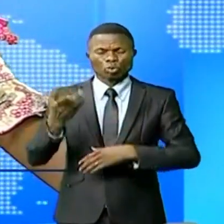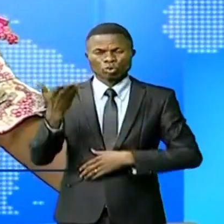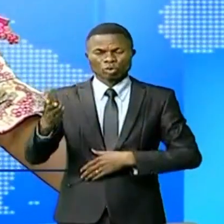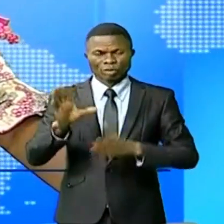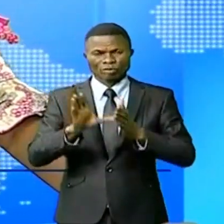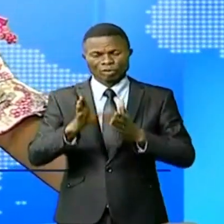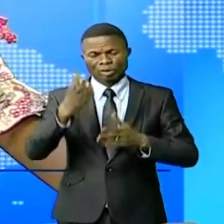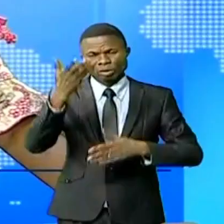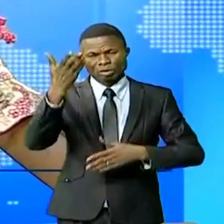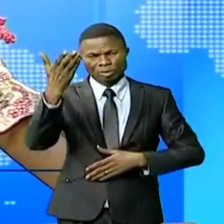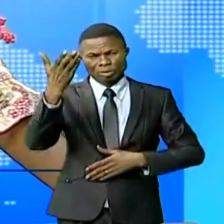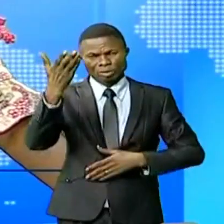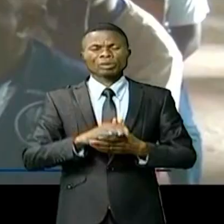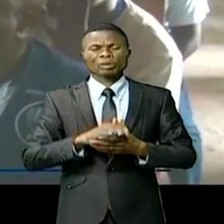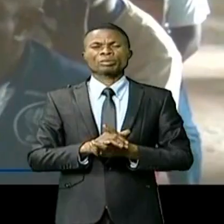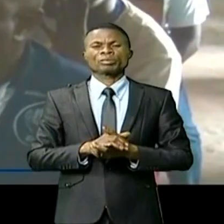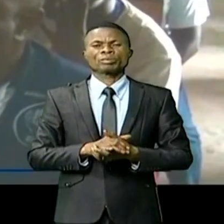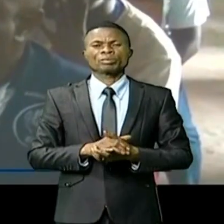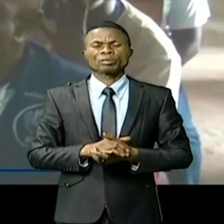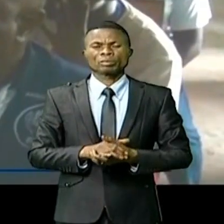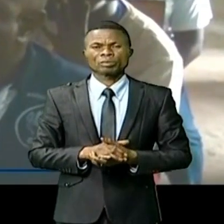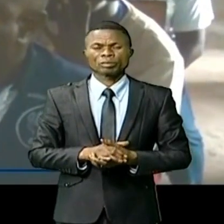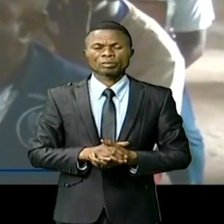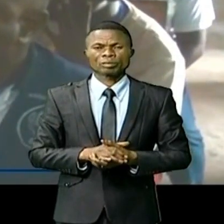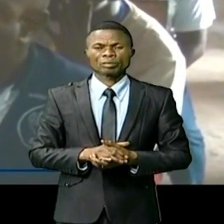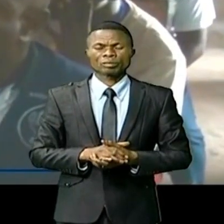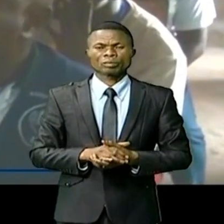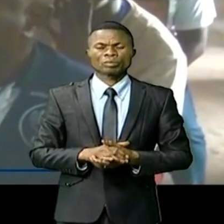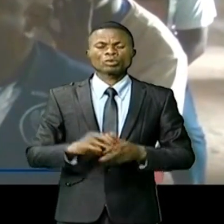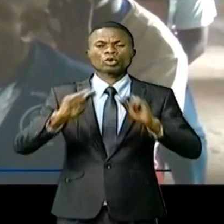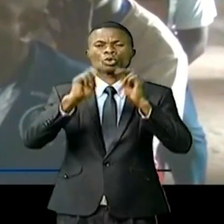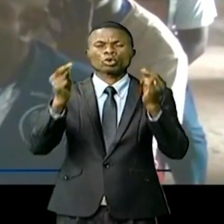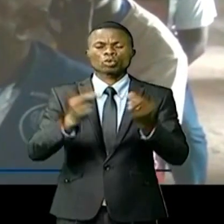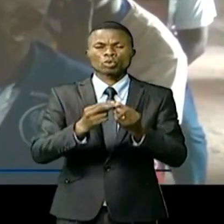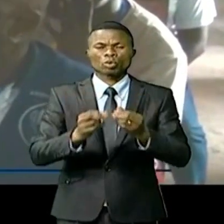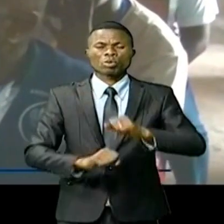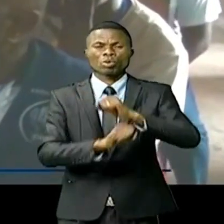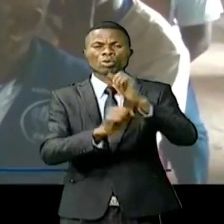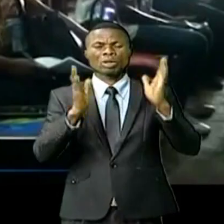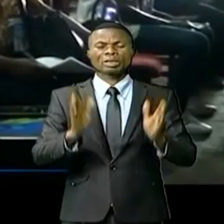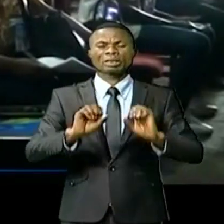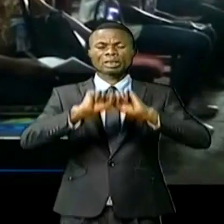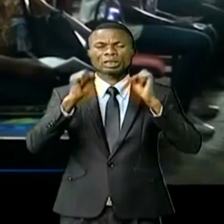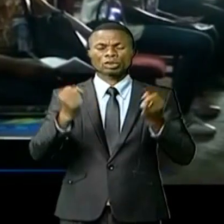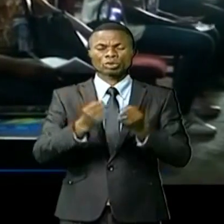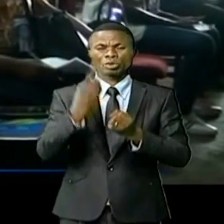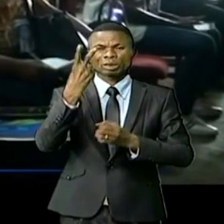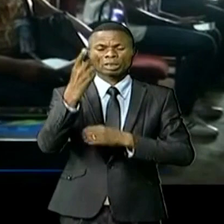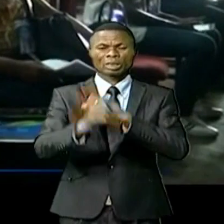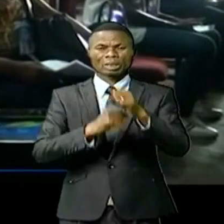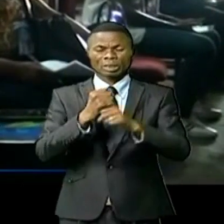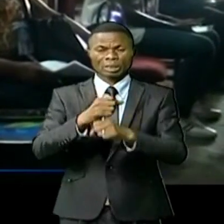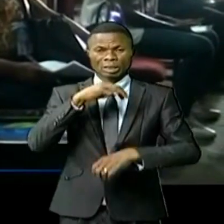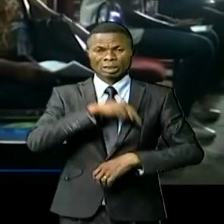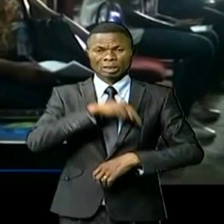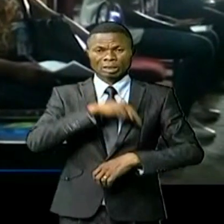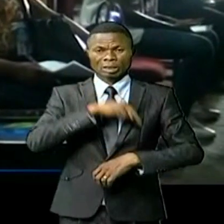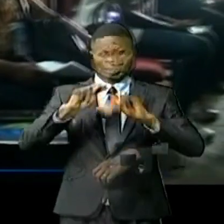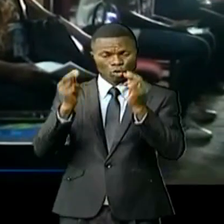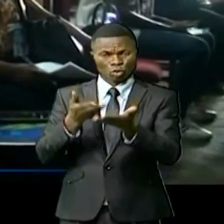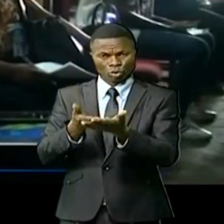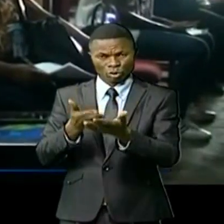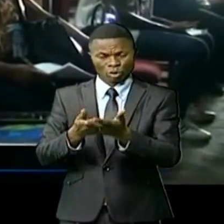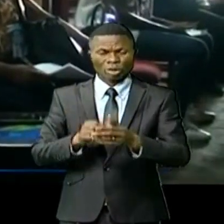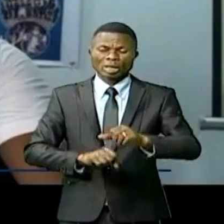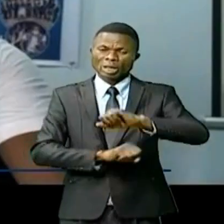Omata pour le reportage. Le corps des assistants sociaux existe. Il y a cela deux ans, la mission de ces corps est d